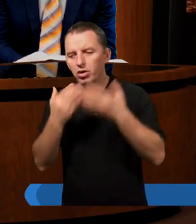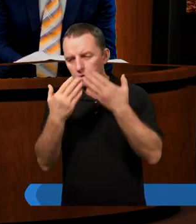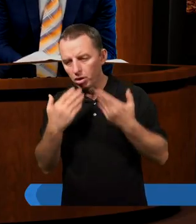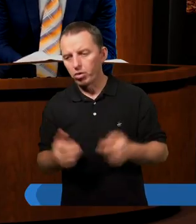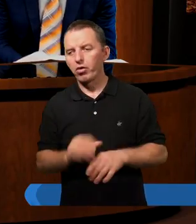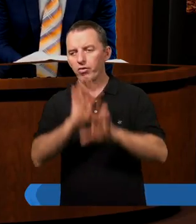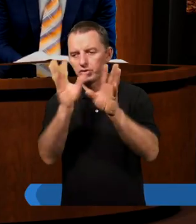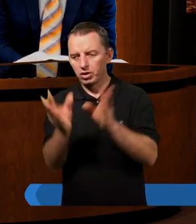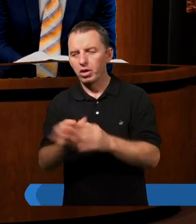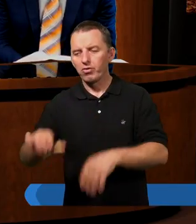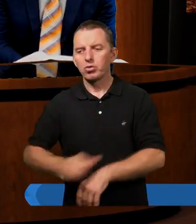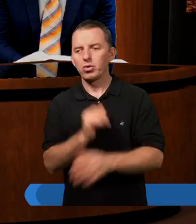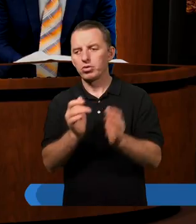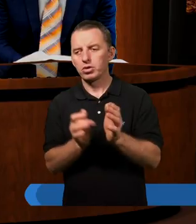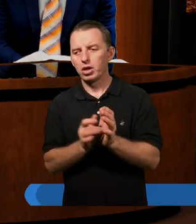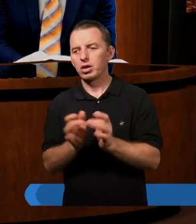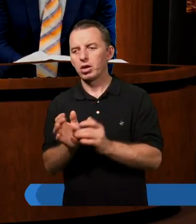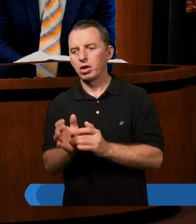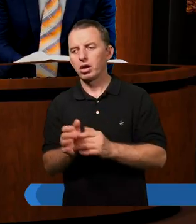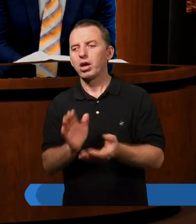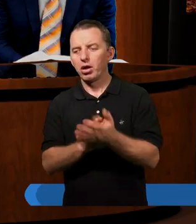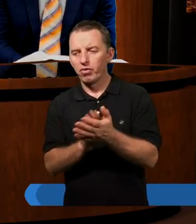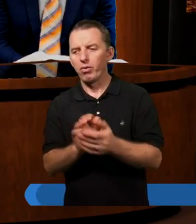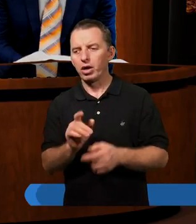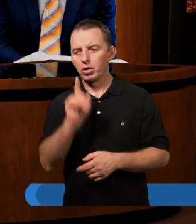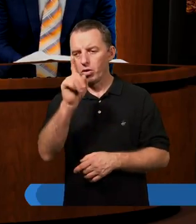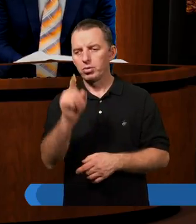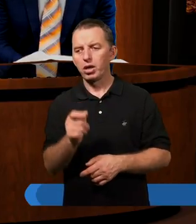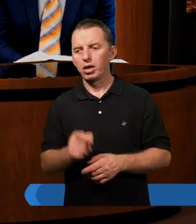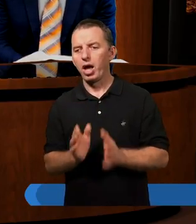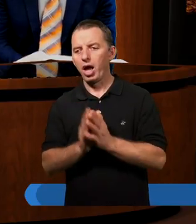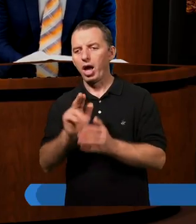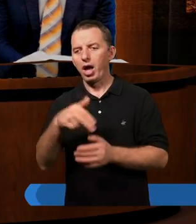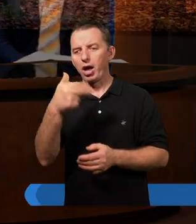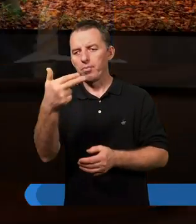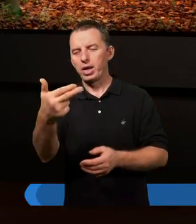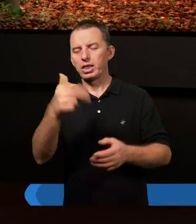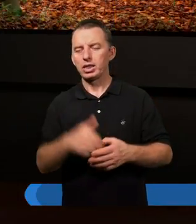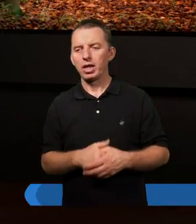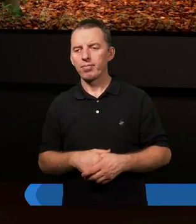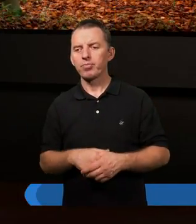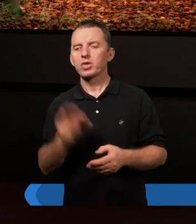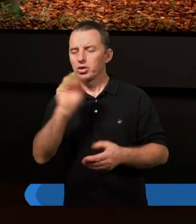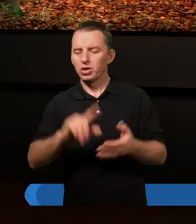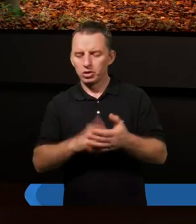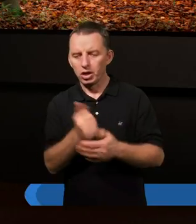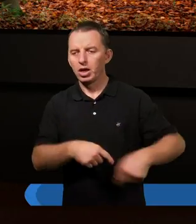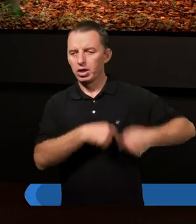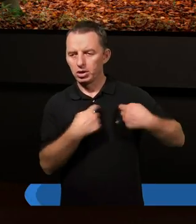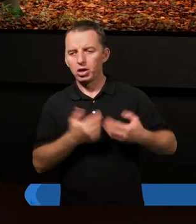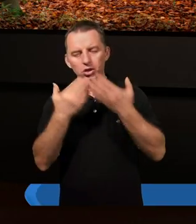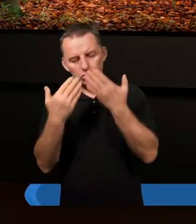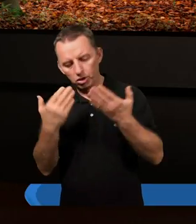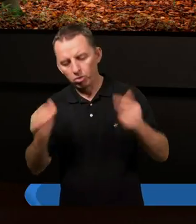dziękujemy Tobie za wszystko, co nam dajesz. Niech będzie sobie chwała na wieki, Panie. Amen. Jeszcze raz serdecznie